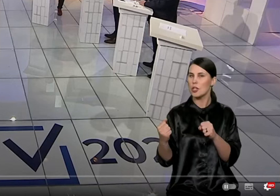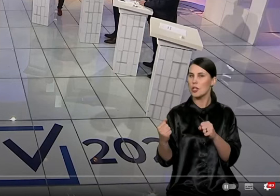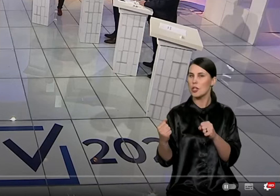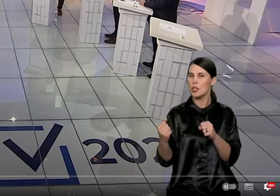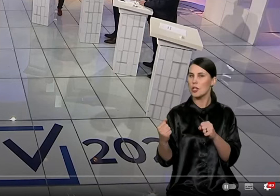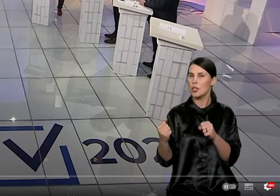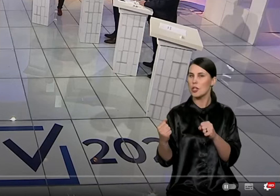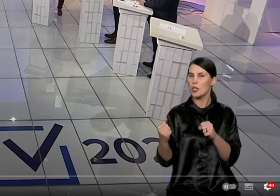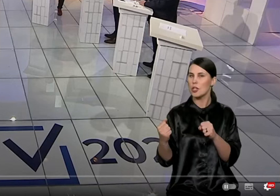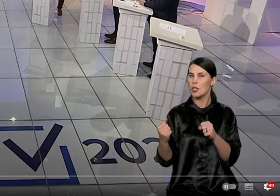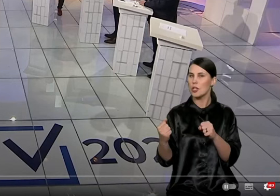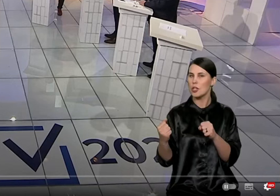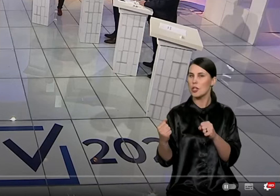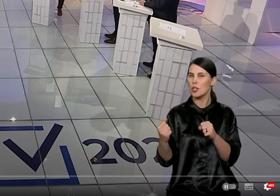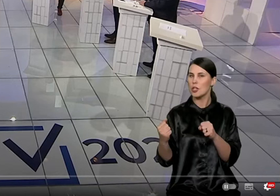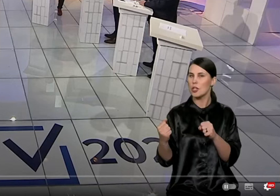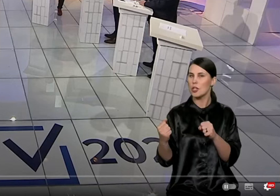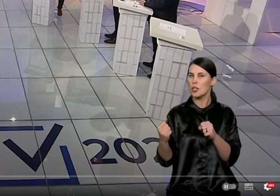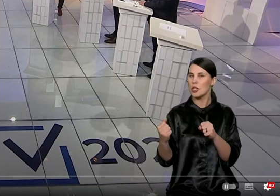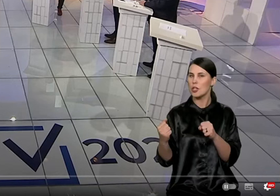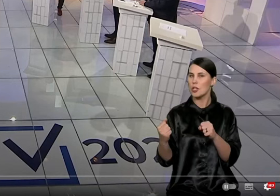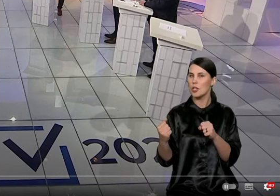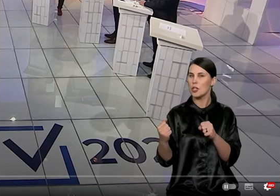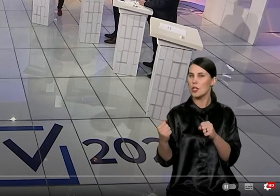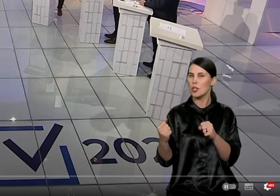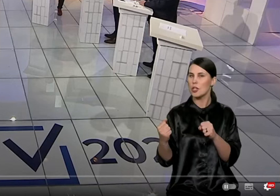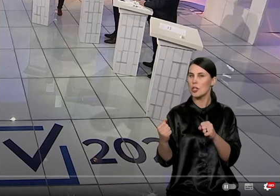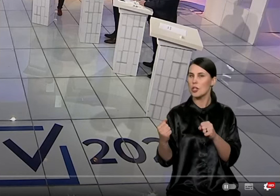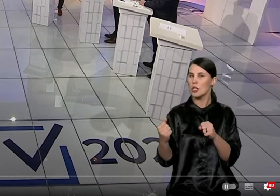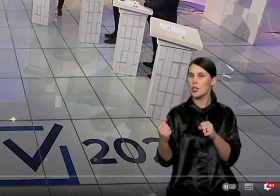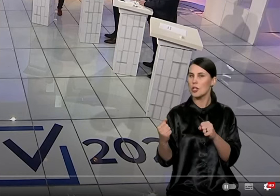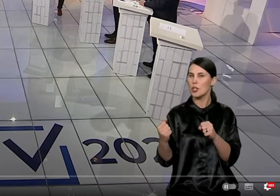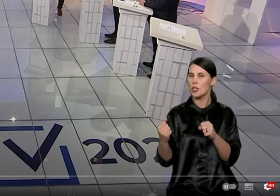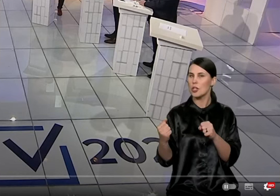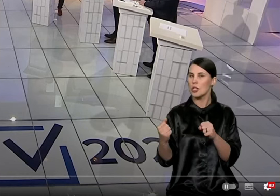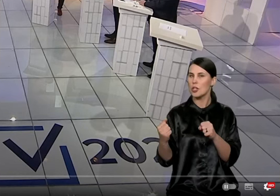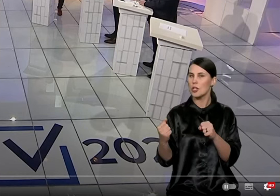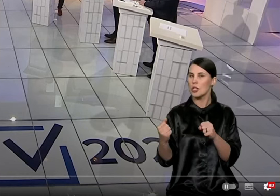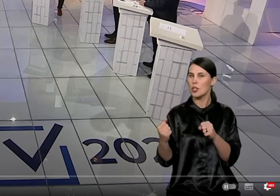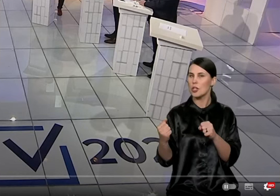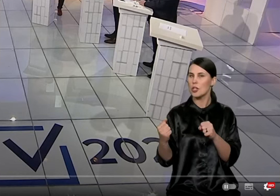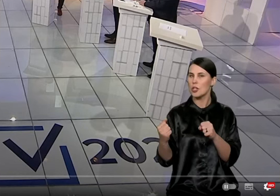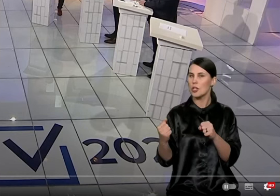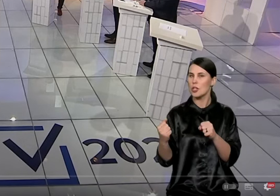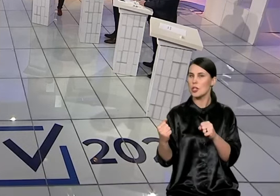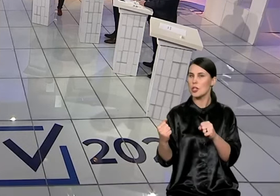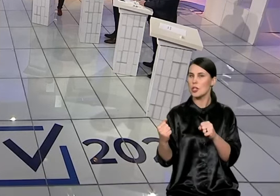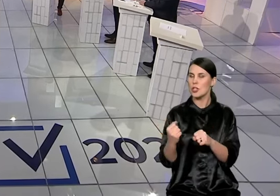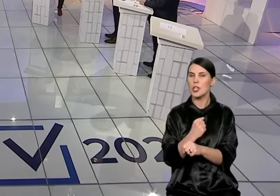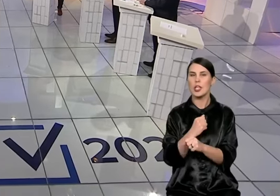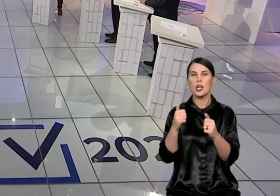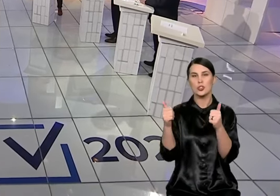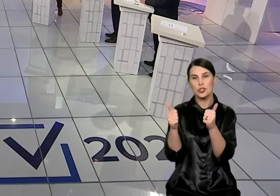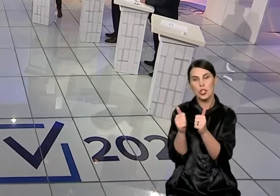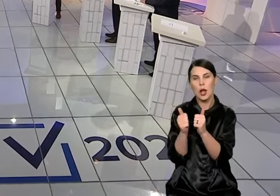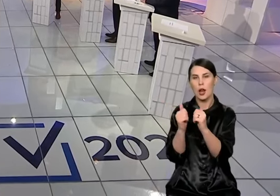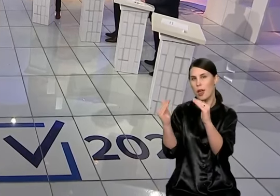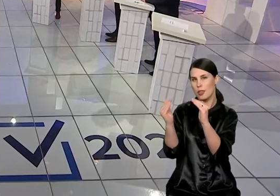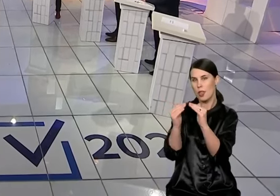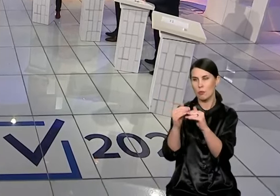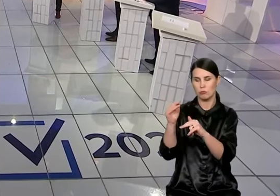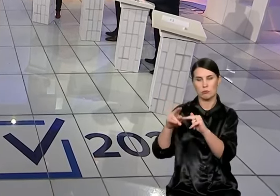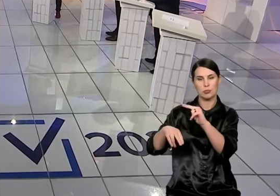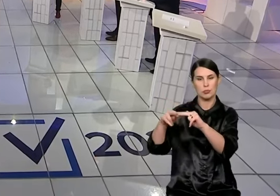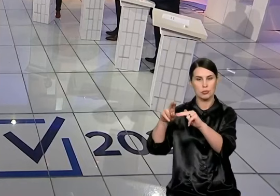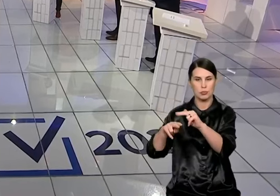turbūt, vienas iš tų, kur turi šansų tikrai. Anyway. Svečius, kaip